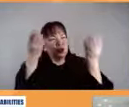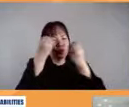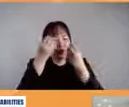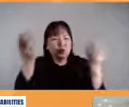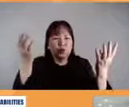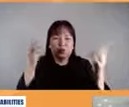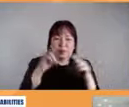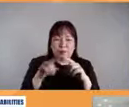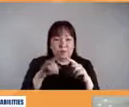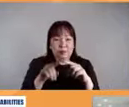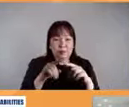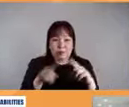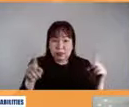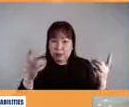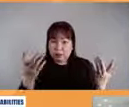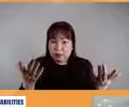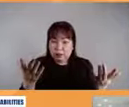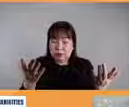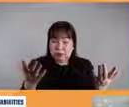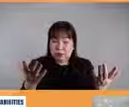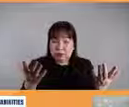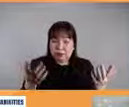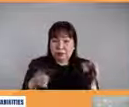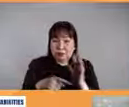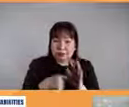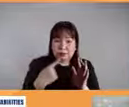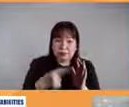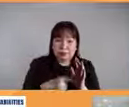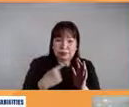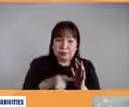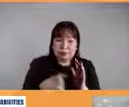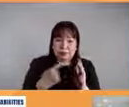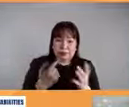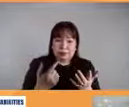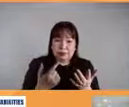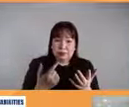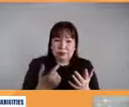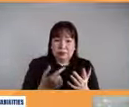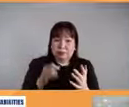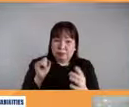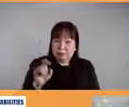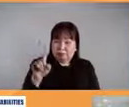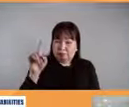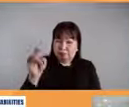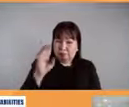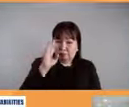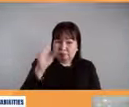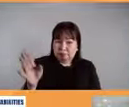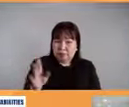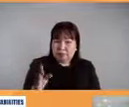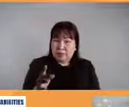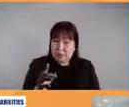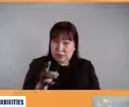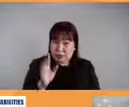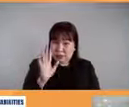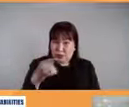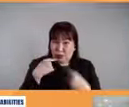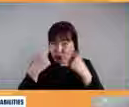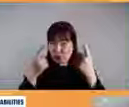sa ano pero minsan maaari mong questionin totohanan ba yan